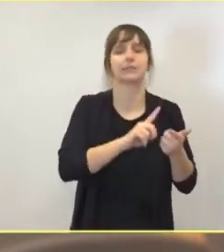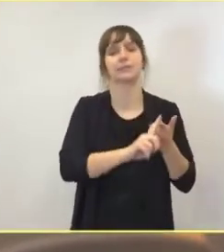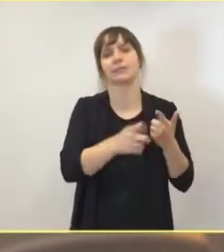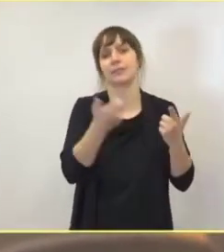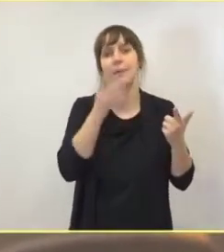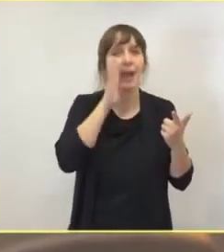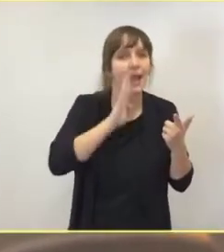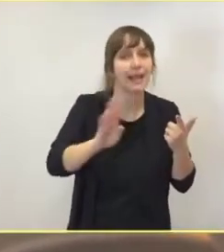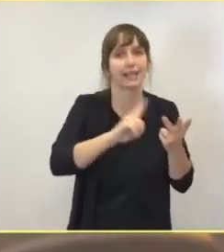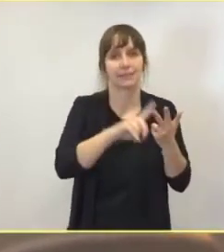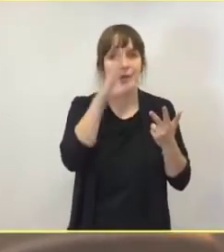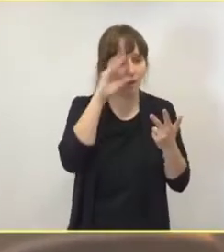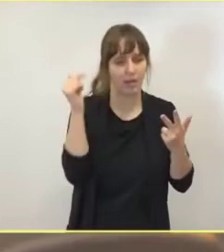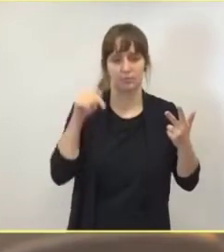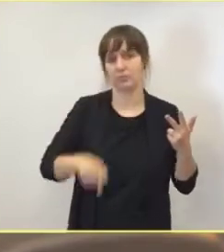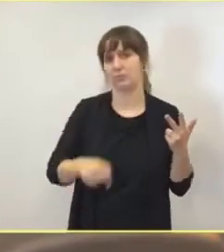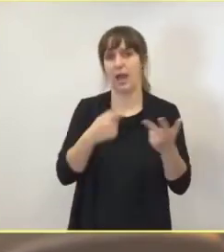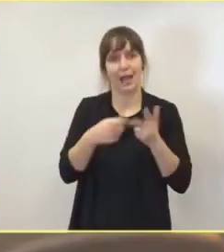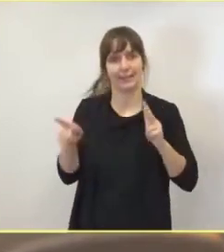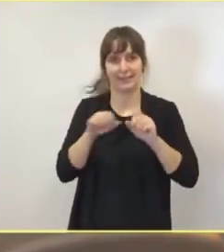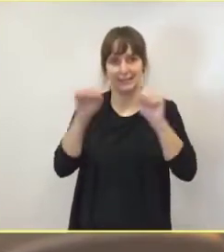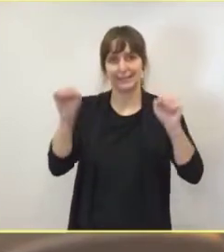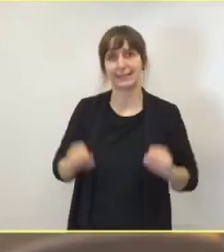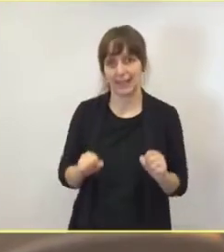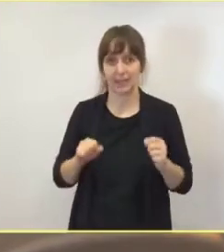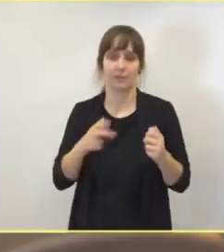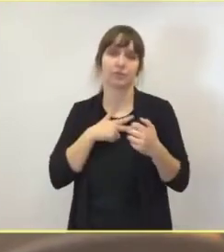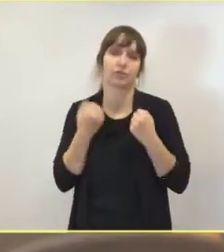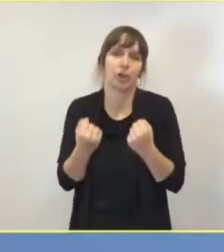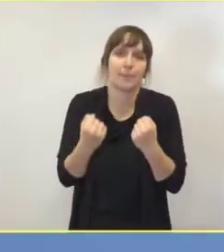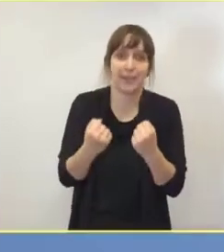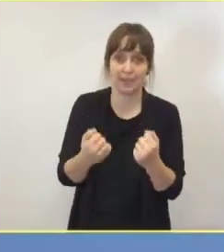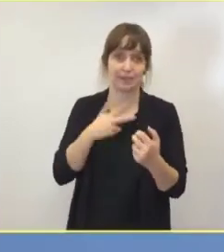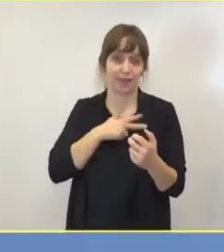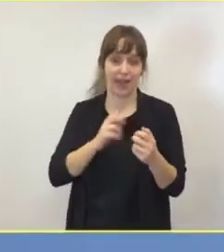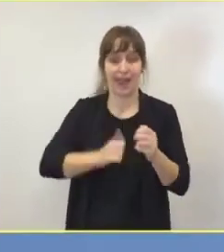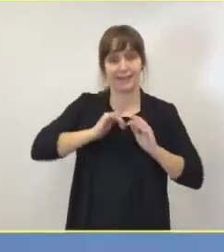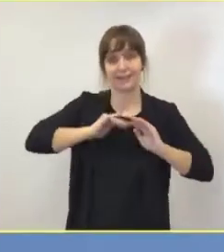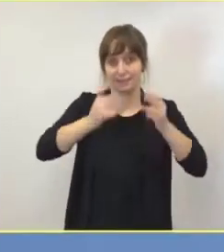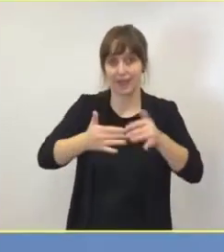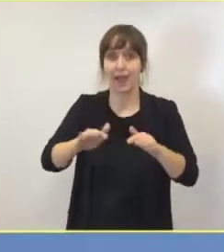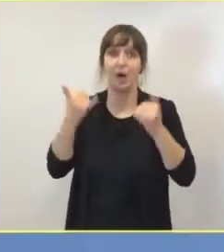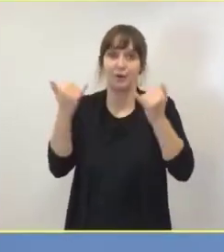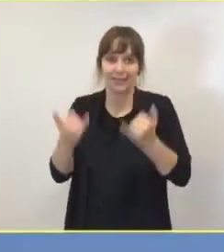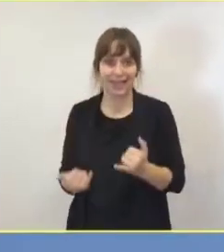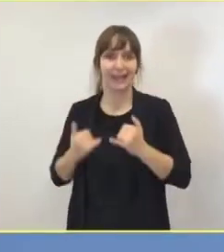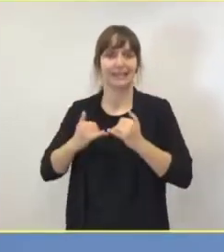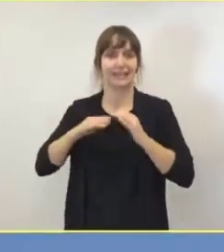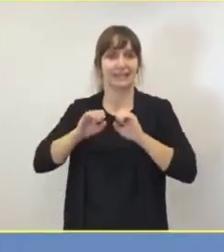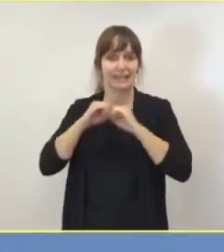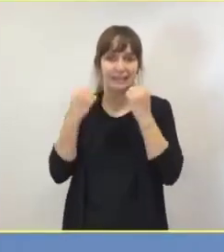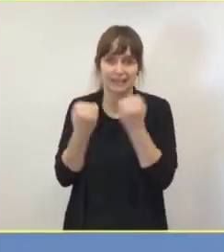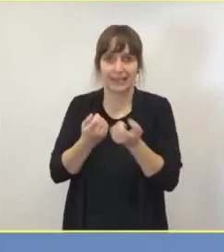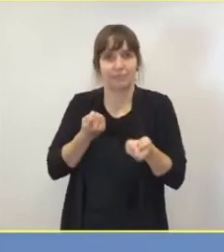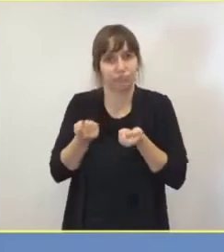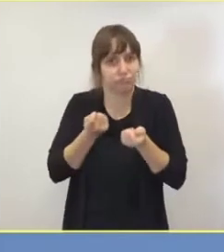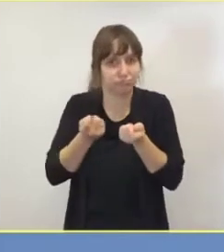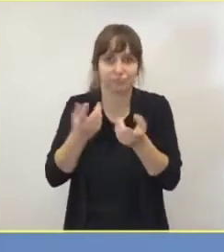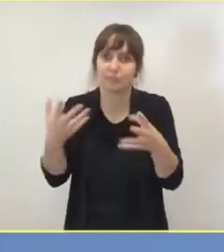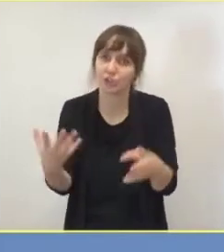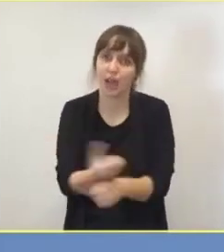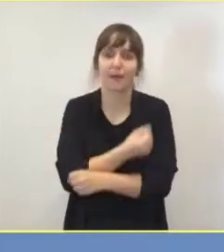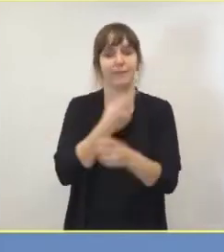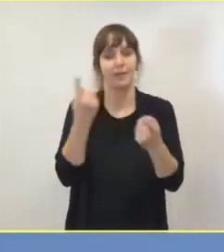sehr stabiles ambulantes System. Das hat uns auch in der ersten Welle und auch jetzt hält uns wirklich tatsächlich viele Patienten aus den Kliniken raus, die unter Umständen